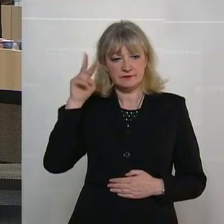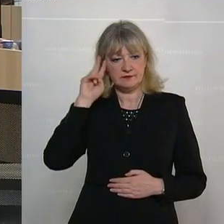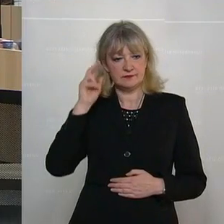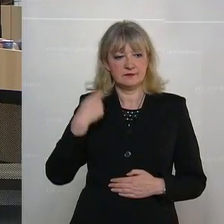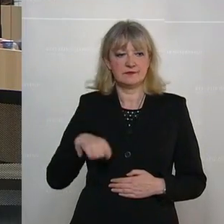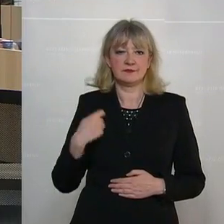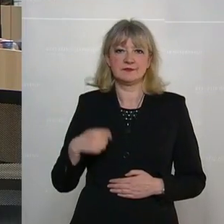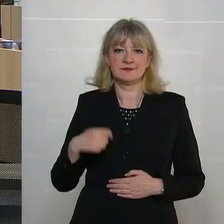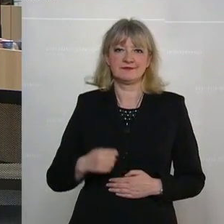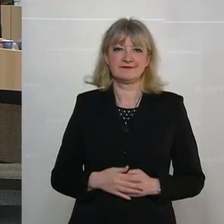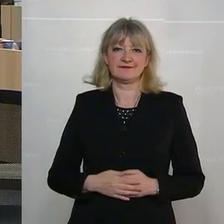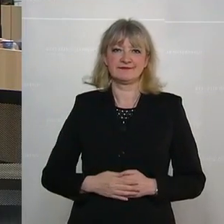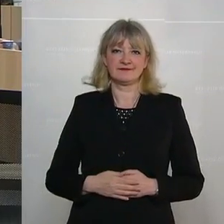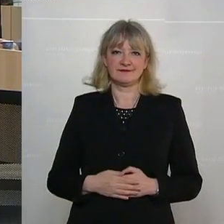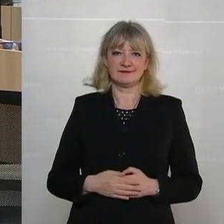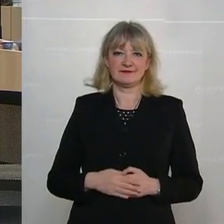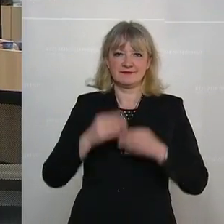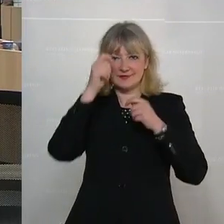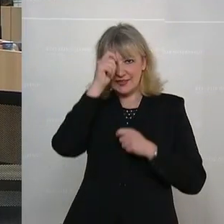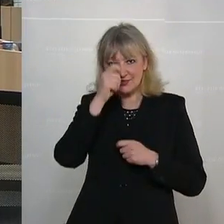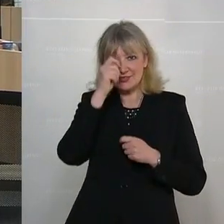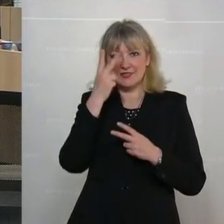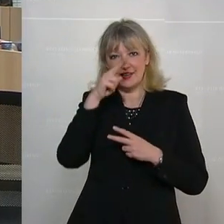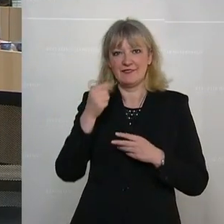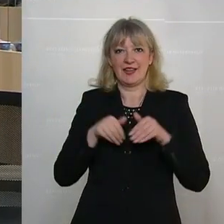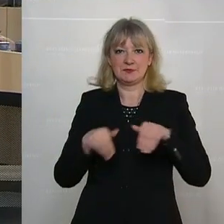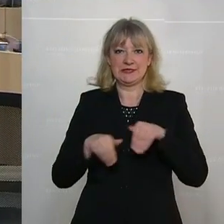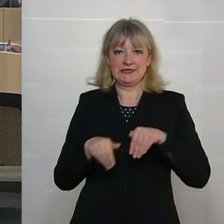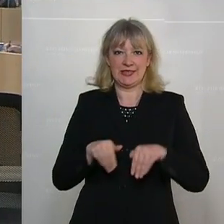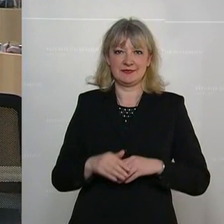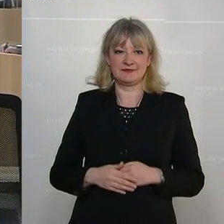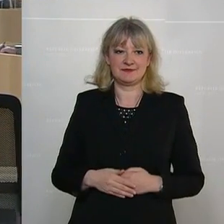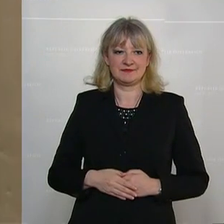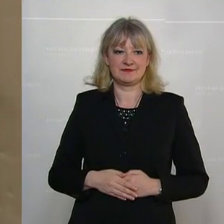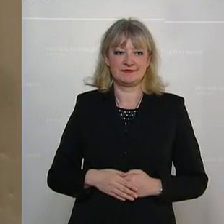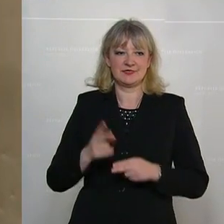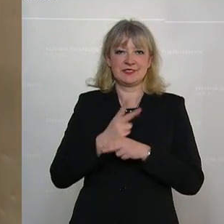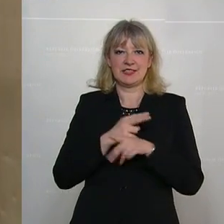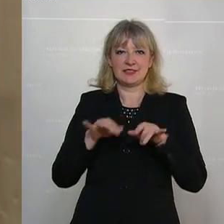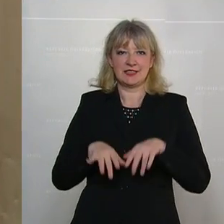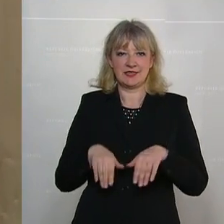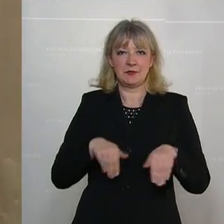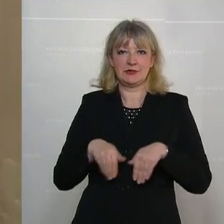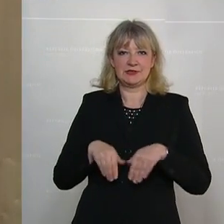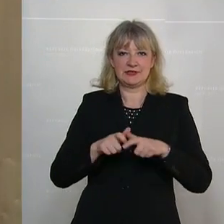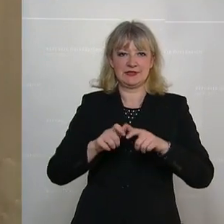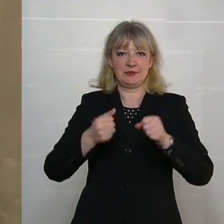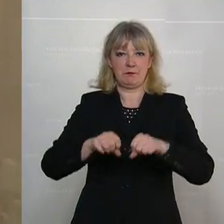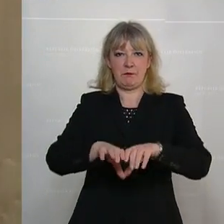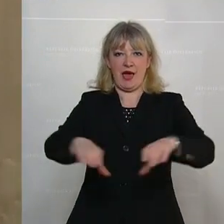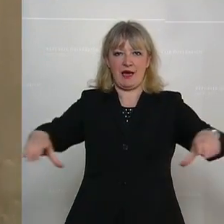Und ab Worte ist Josef Schellhorn von den Neos. Herr Finanzminister, Staatssekretär, Ministerin auf der Bank,